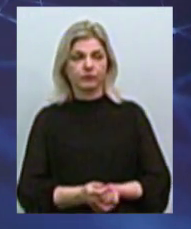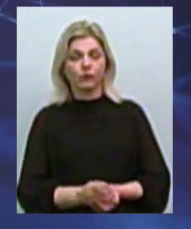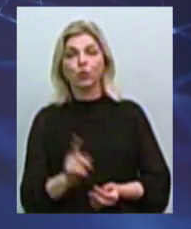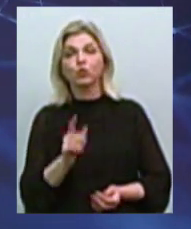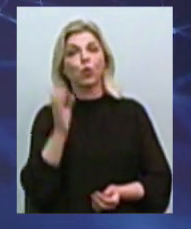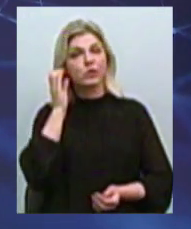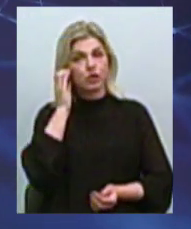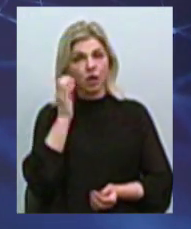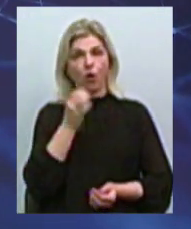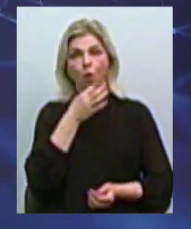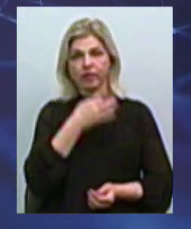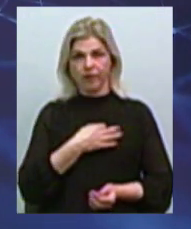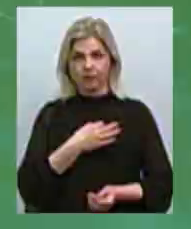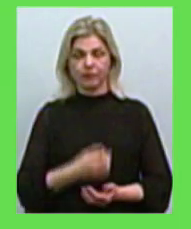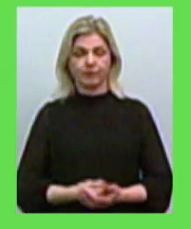ми почули. Будь ласка.